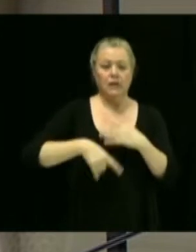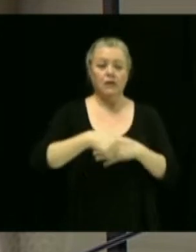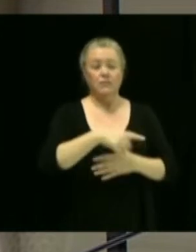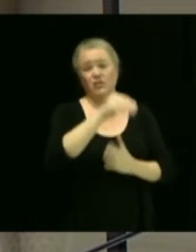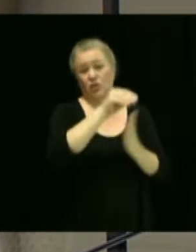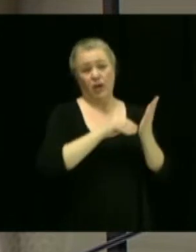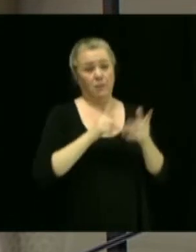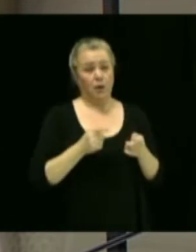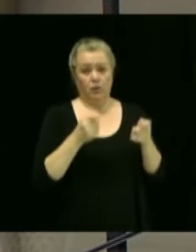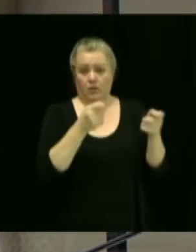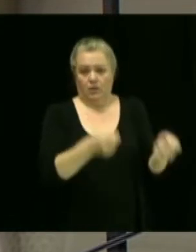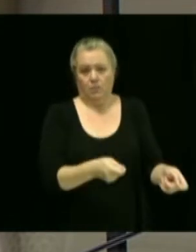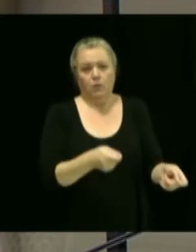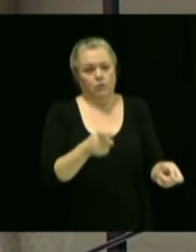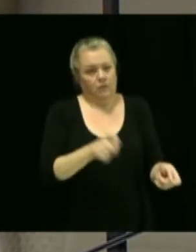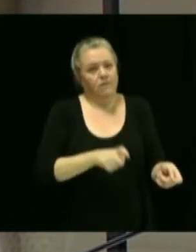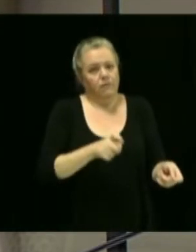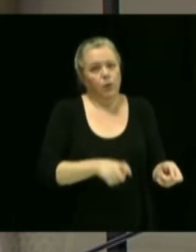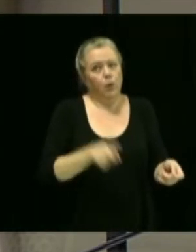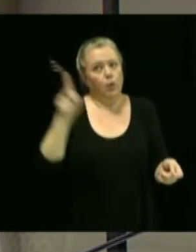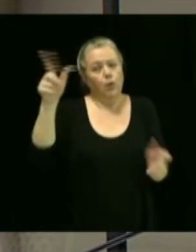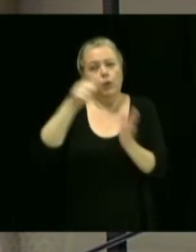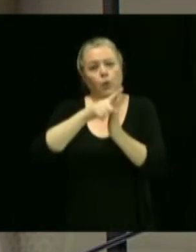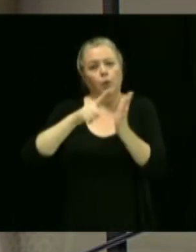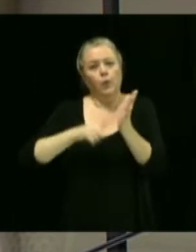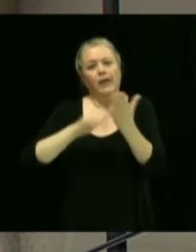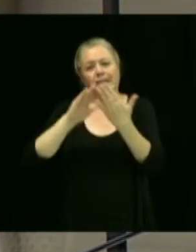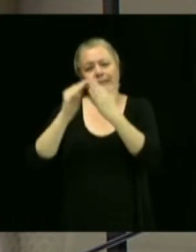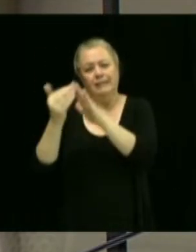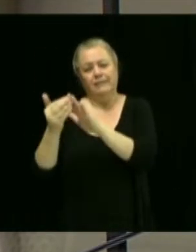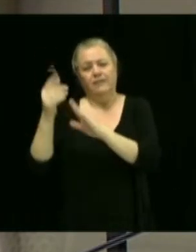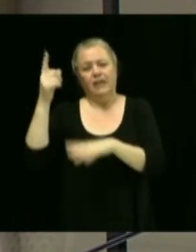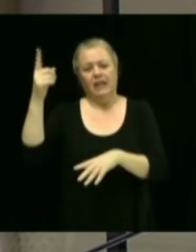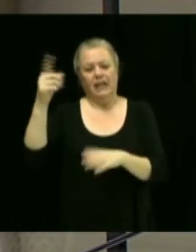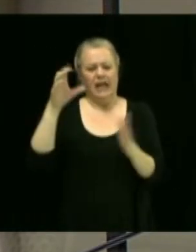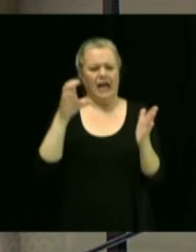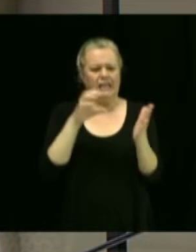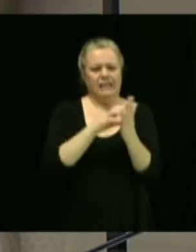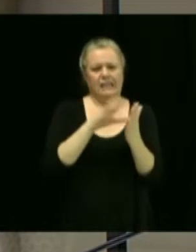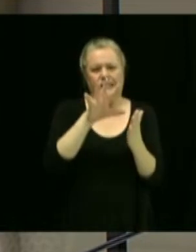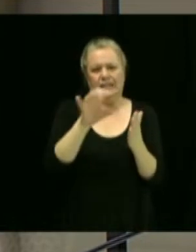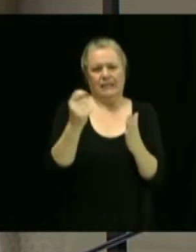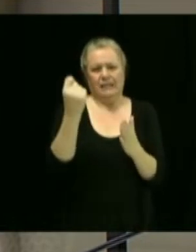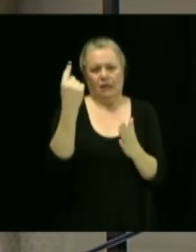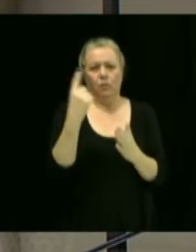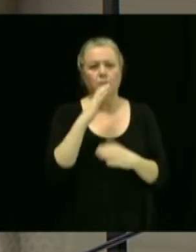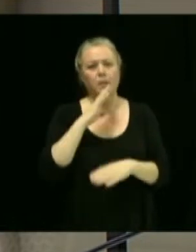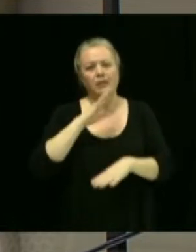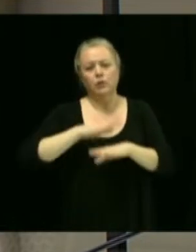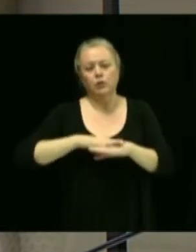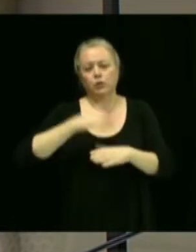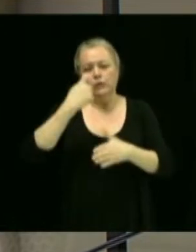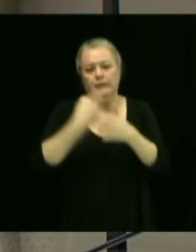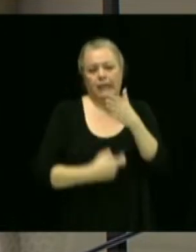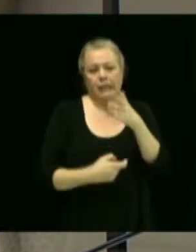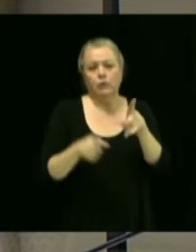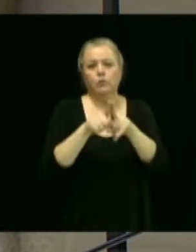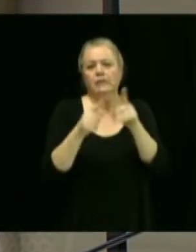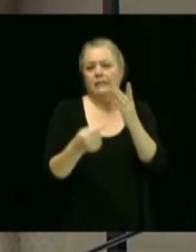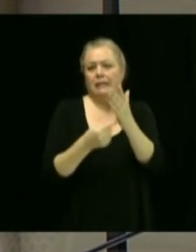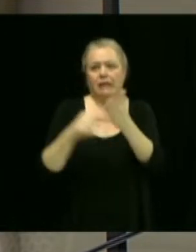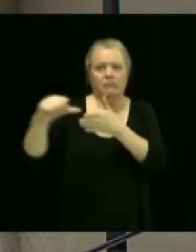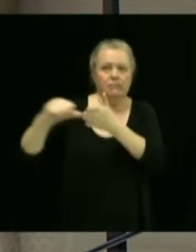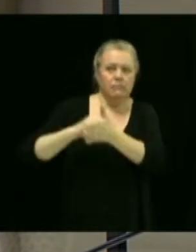déposé en vertu de la loi sur les Cézéville, particulièrement l'article 511 faisant état de l'état des taxes et créances impayées de la municipalité.